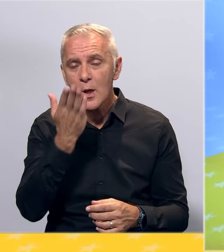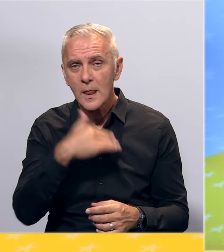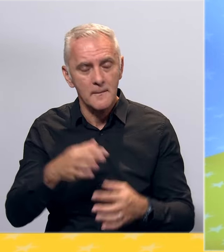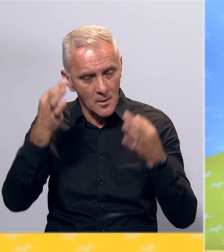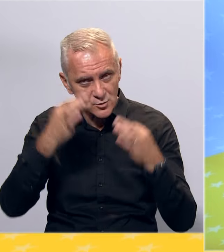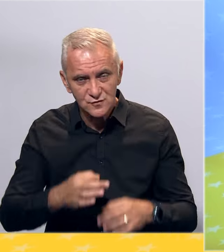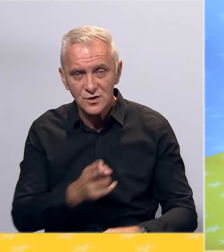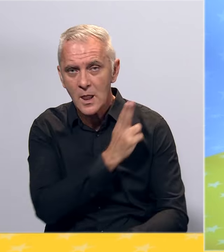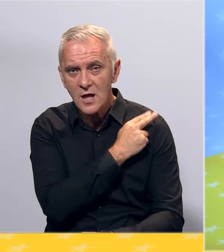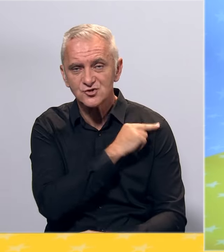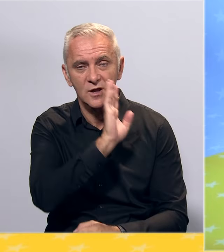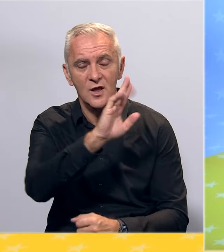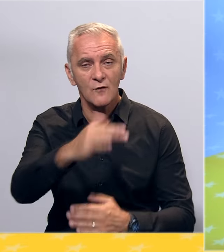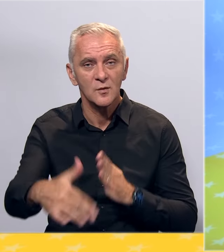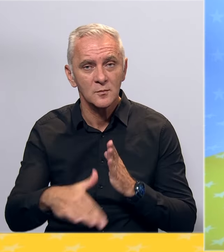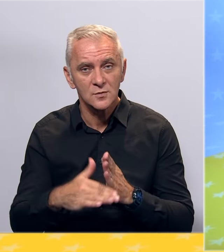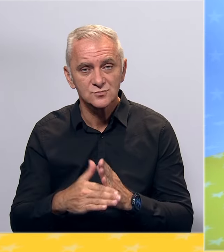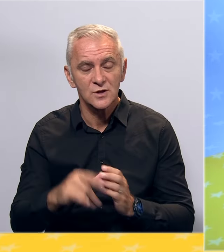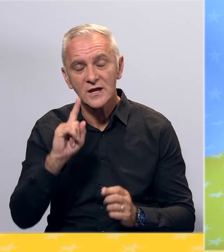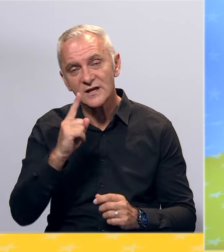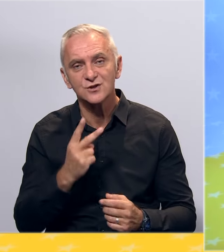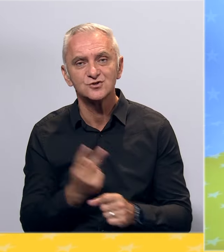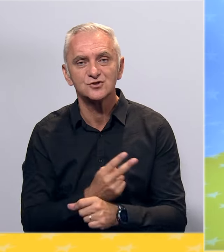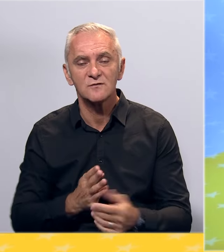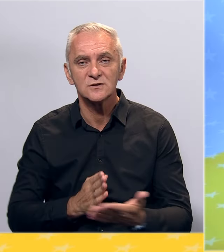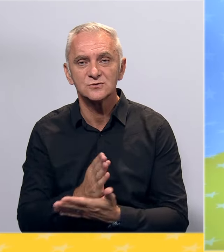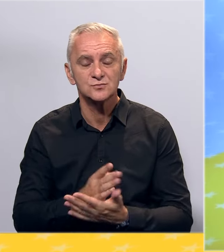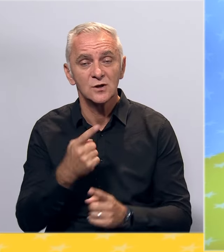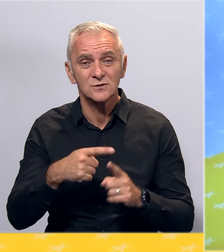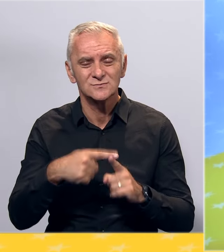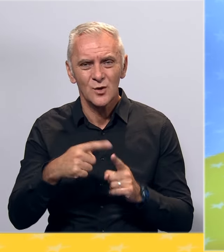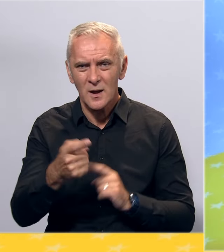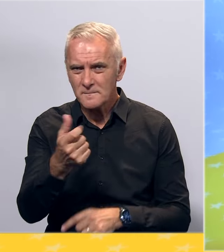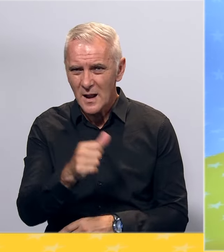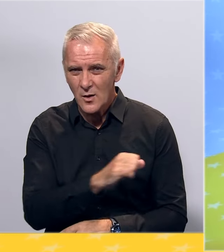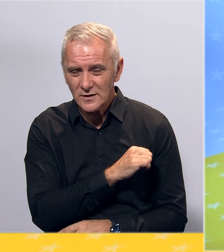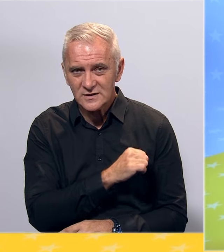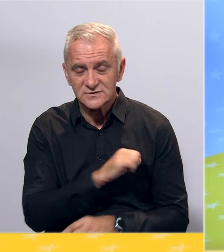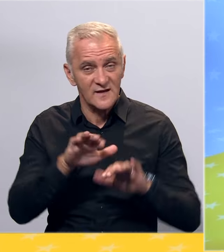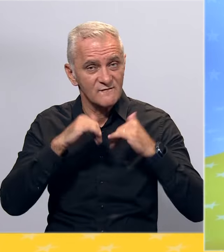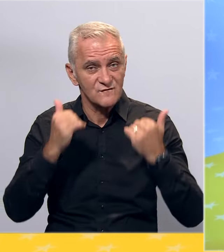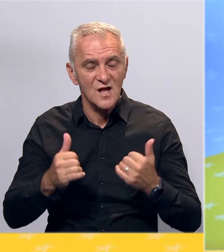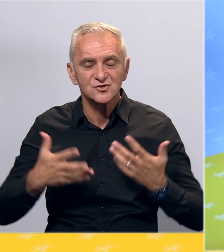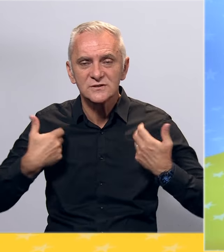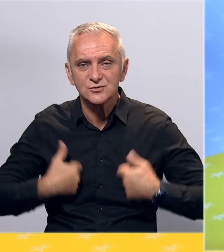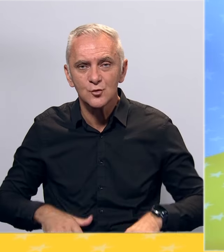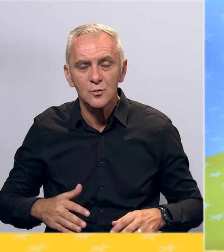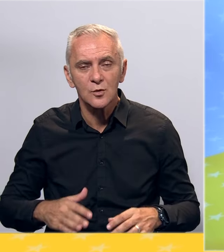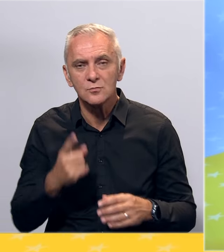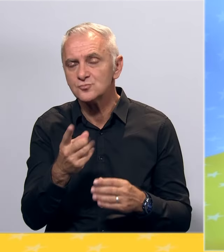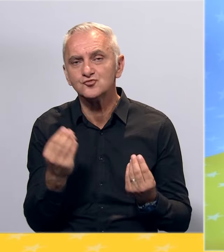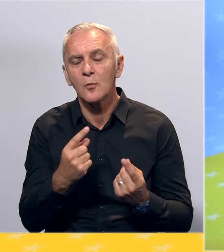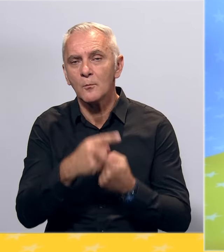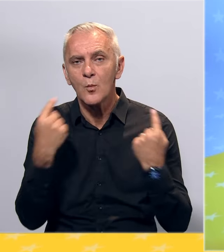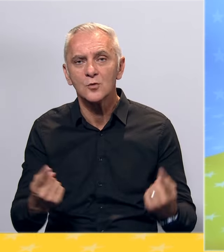načelnika, njegovih pomoćnika, a ni sami državnih službenika. Zbog malo interesa, vijećnici vijeća izgubili su svoju crhu postojanja. Zbog